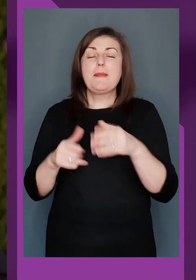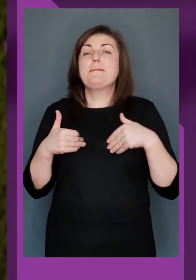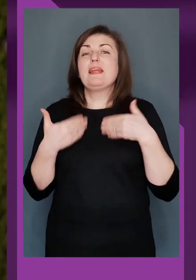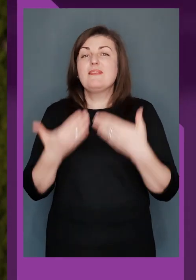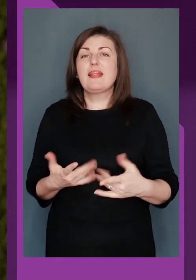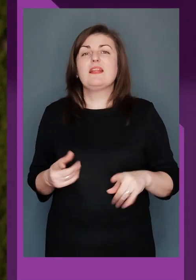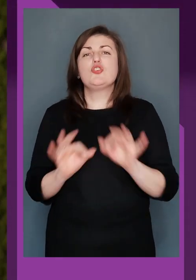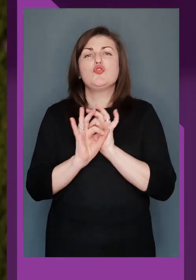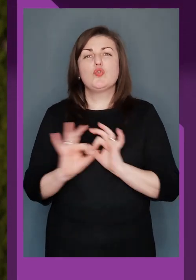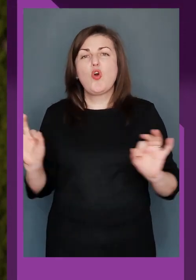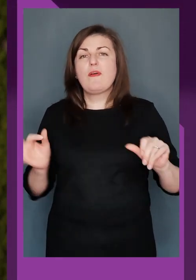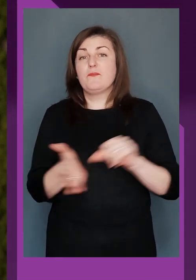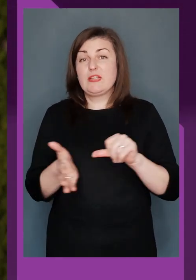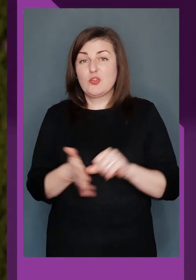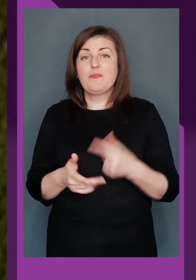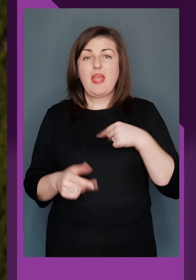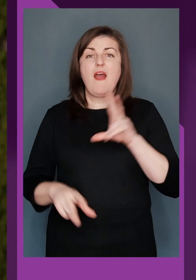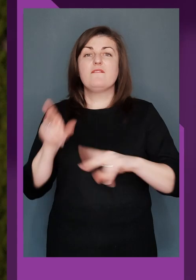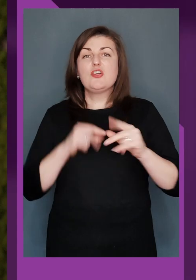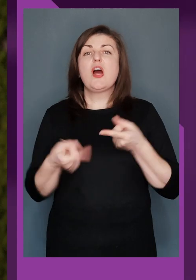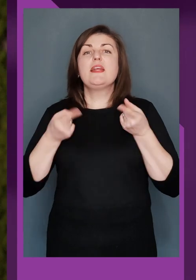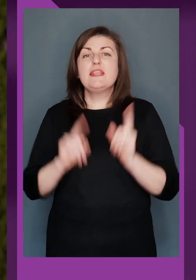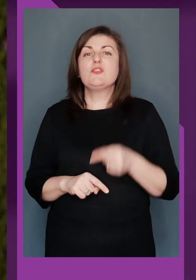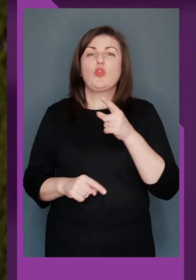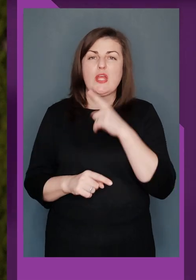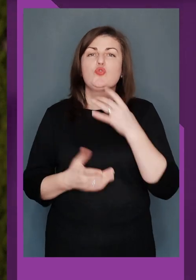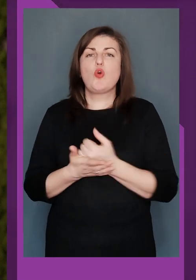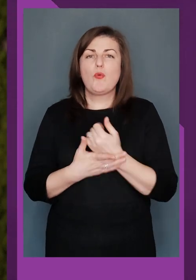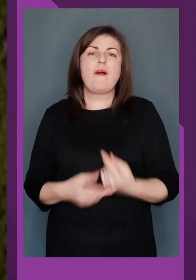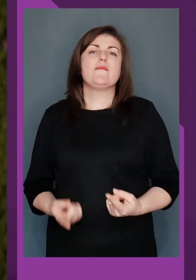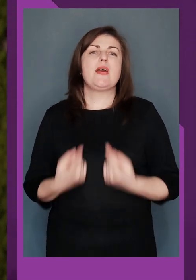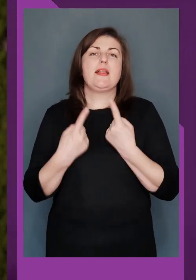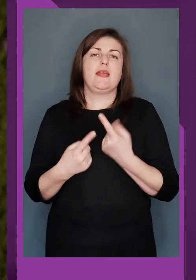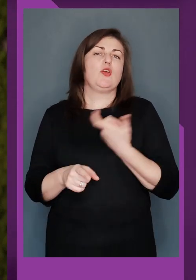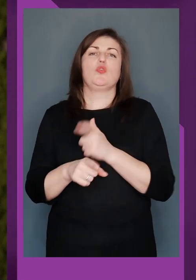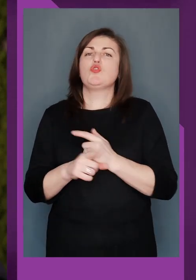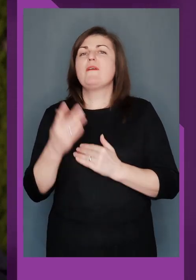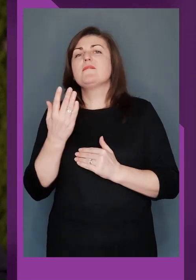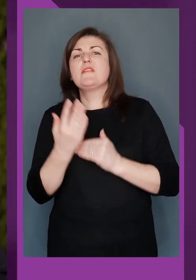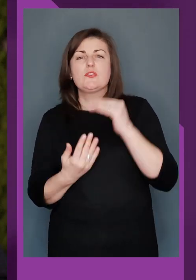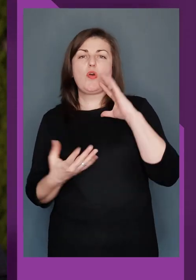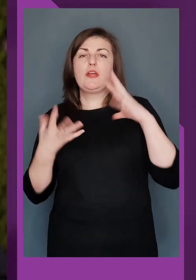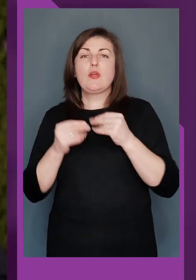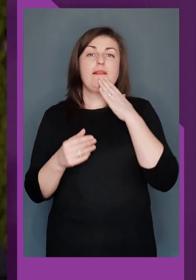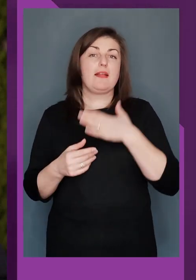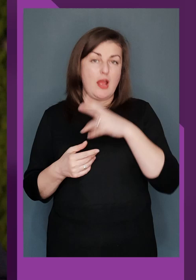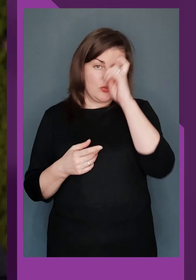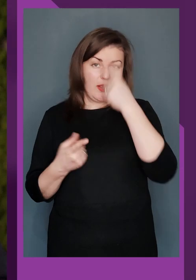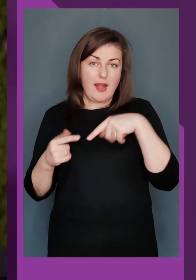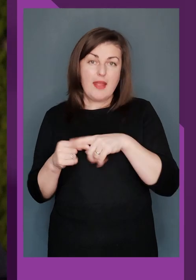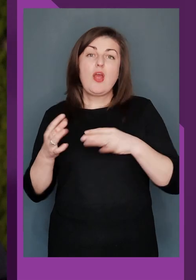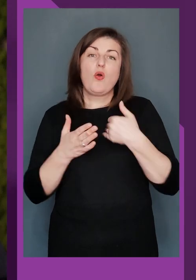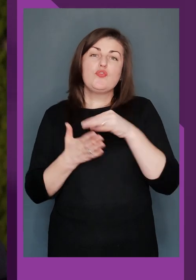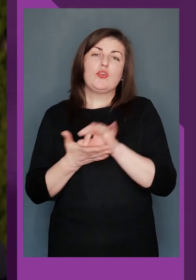тобі, і привітати з чудовим виступом. Я вважаю, дійсно, ти здобула великий і дуже високий результат для